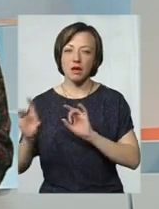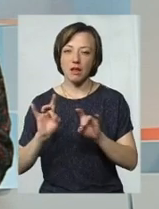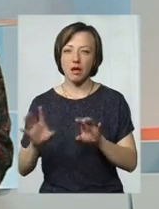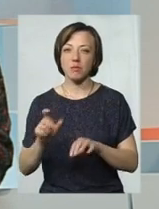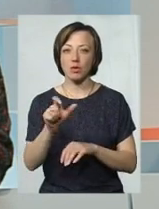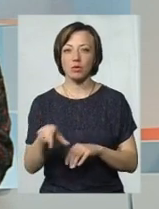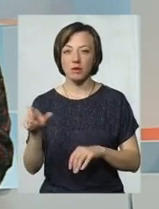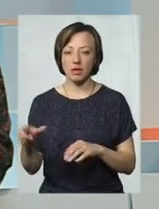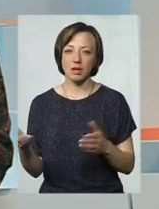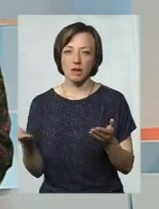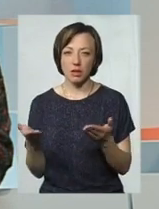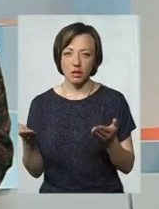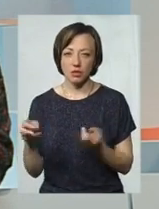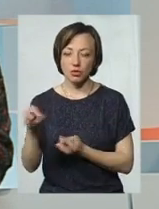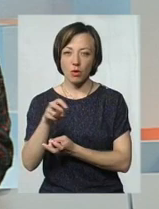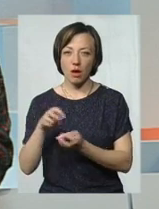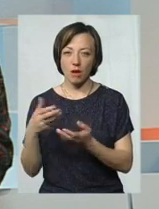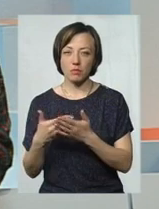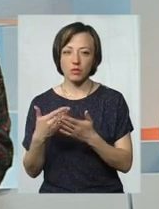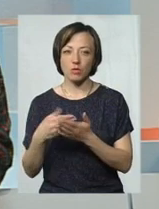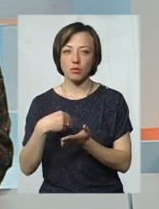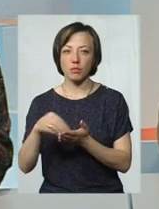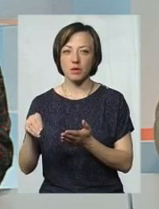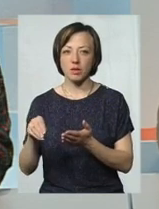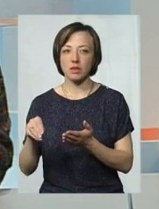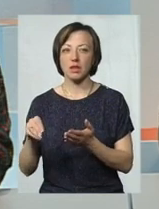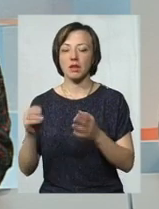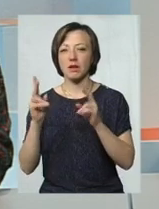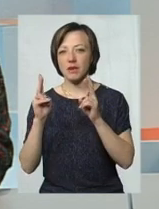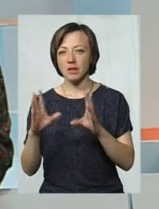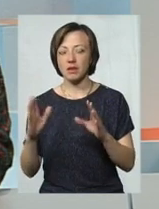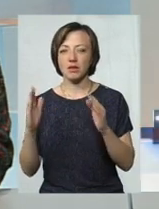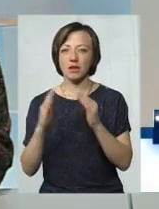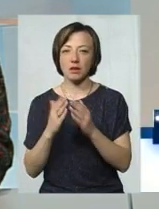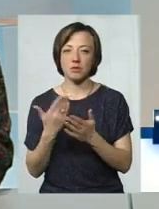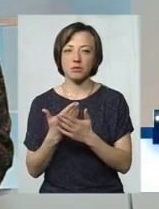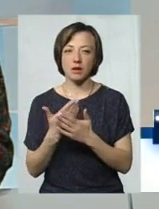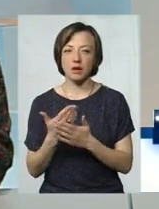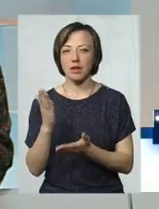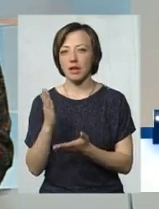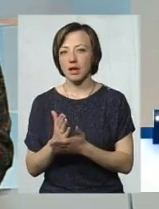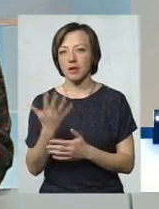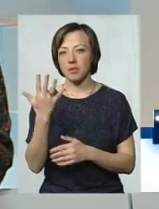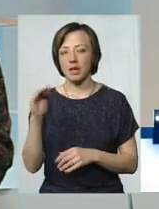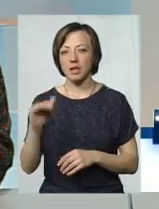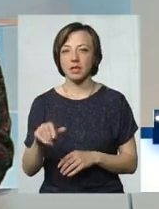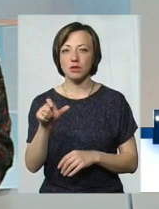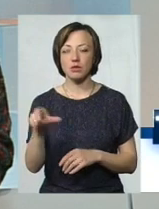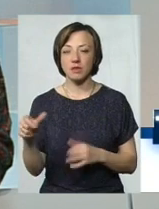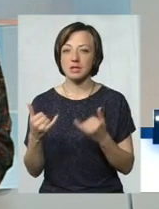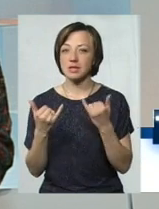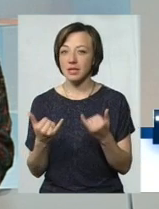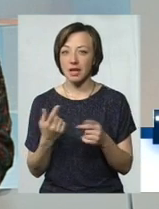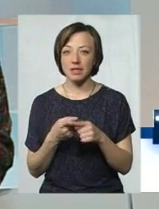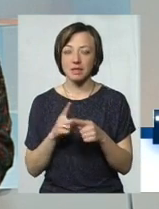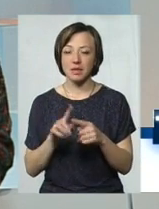на людей, які шукають, хочуть купити нерухомість, квартиру. в нас була статистика, наприклад, їх є 5 тисяч чоловік. То зараз в них